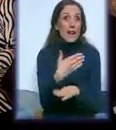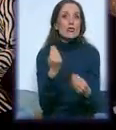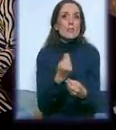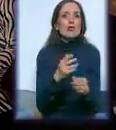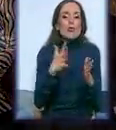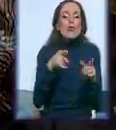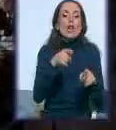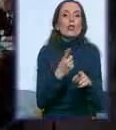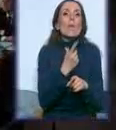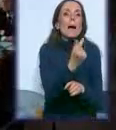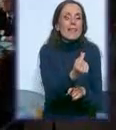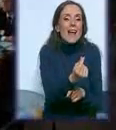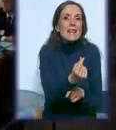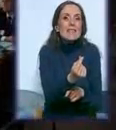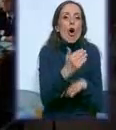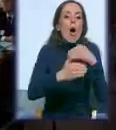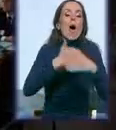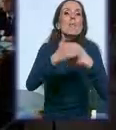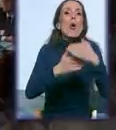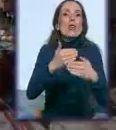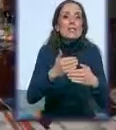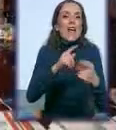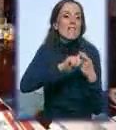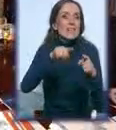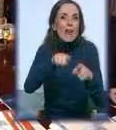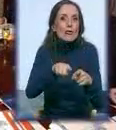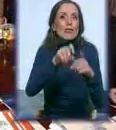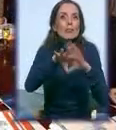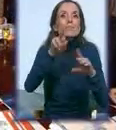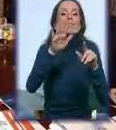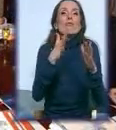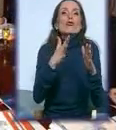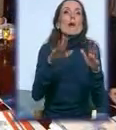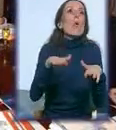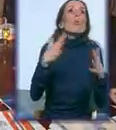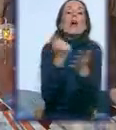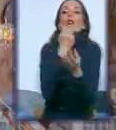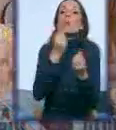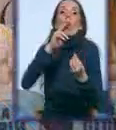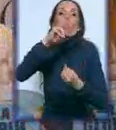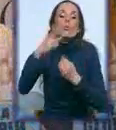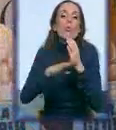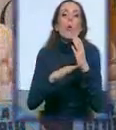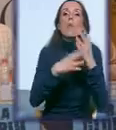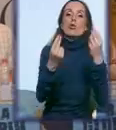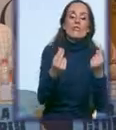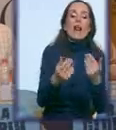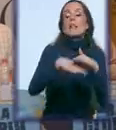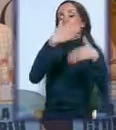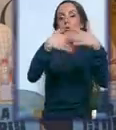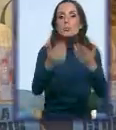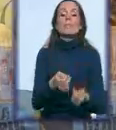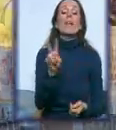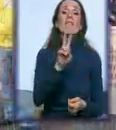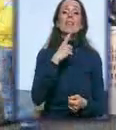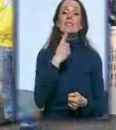se još negde izbore što za financijska, što za neku drugu pomoć. Ne mora biti samo financijska. E sad ono,